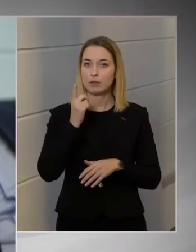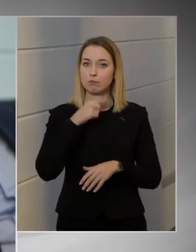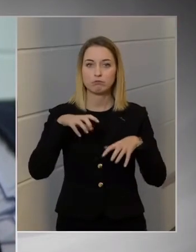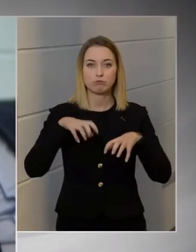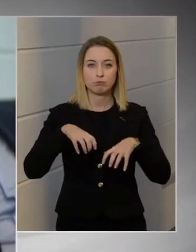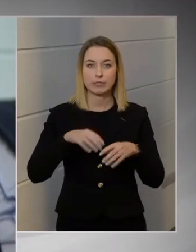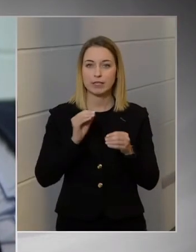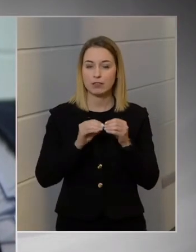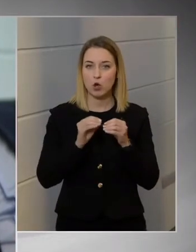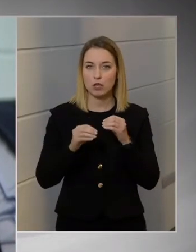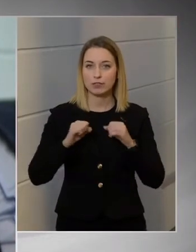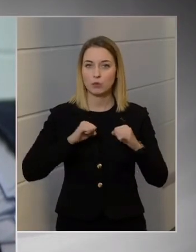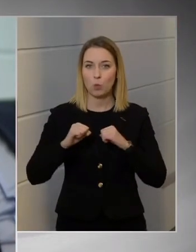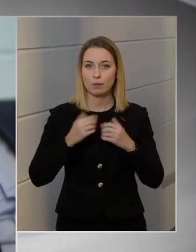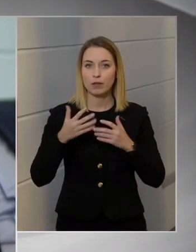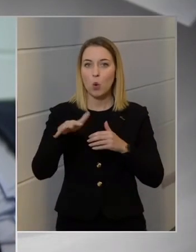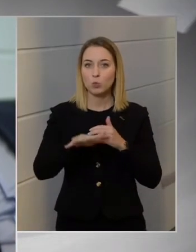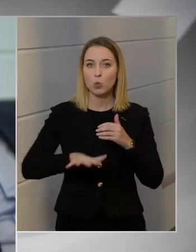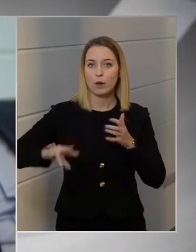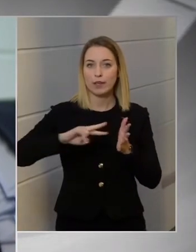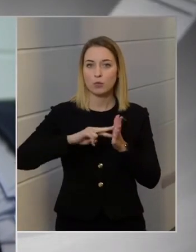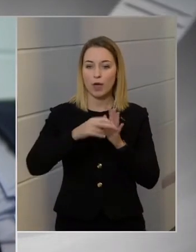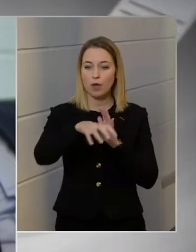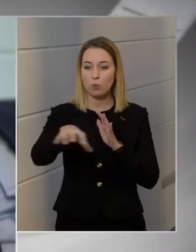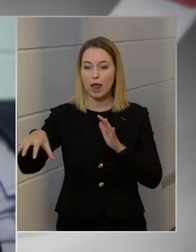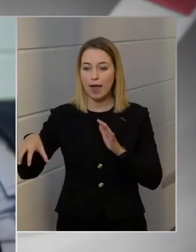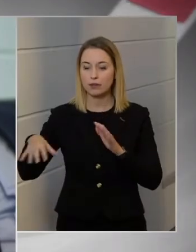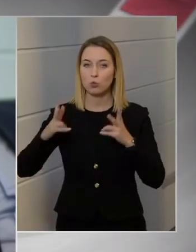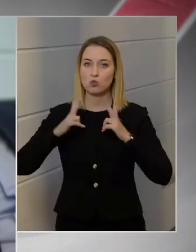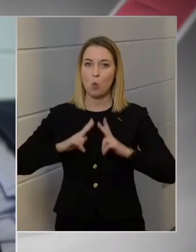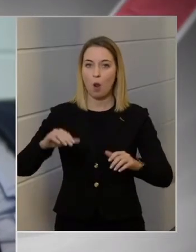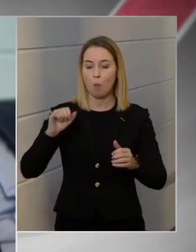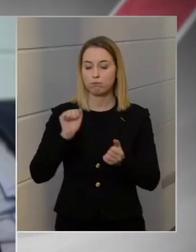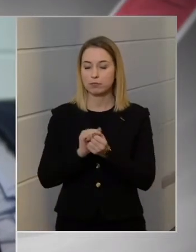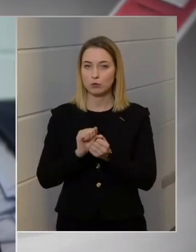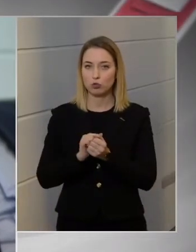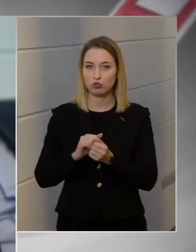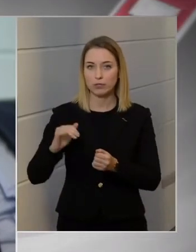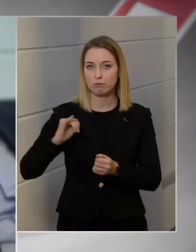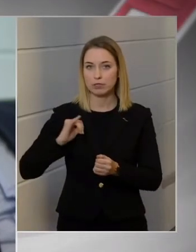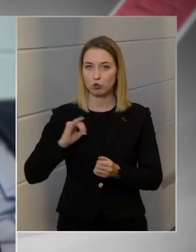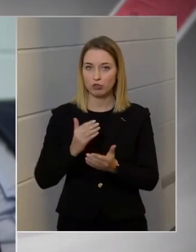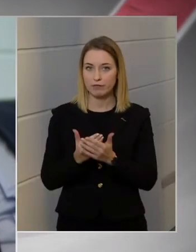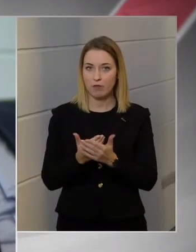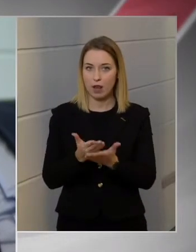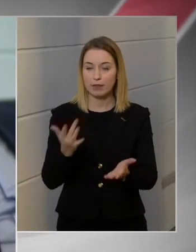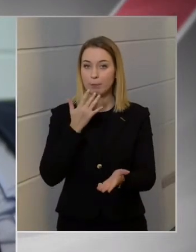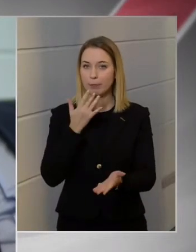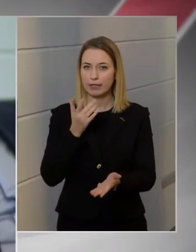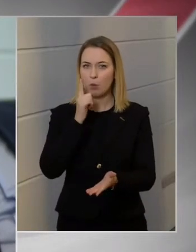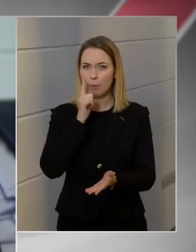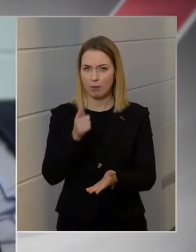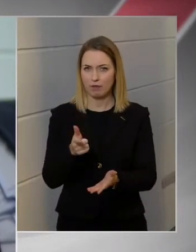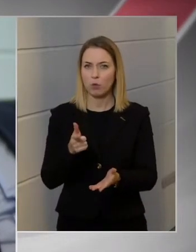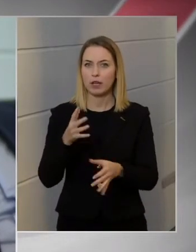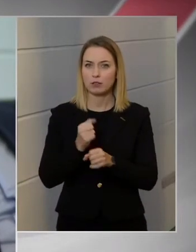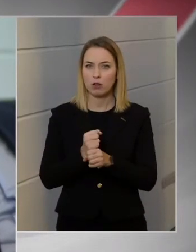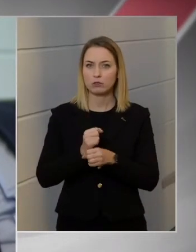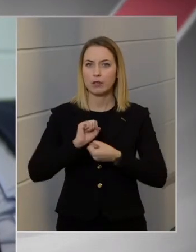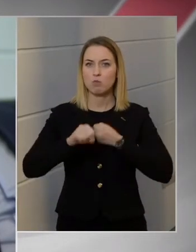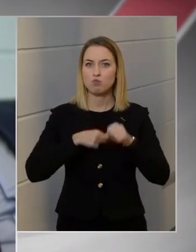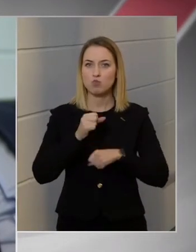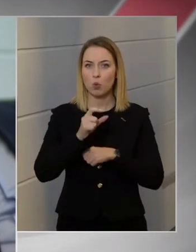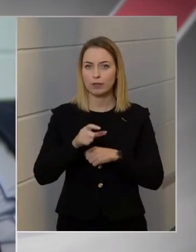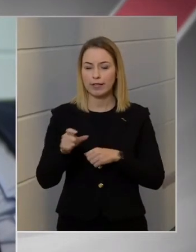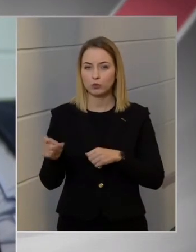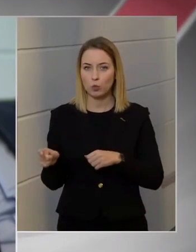kormány annak érdekében, hogy a környező kerületekben lakók nyugalma biztosítva legyen? Tehát például be fogja tartani a működtető az